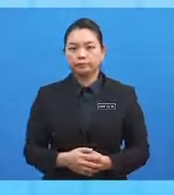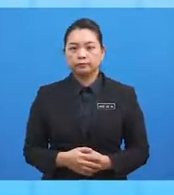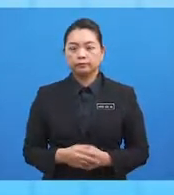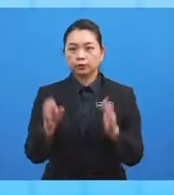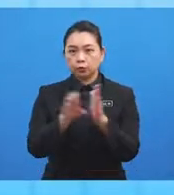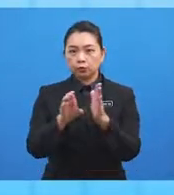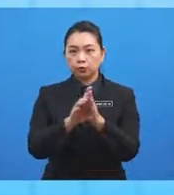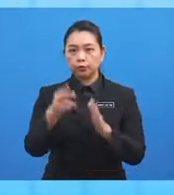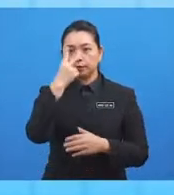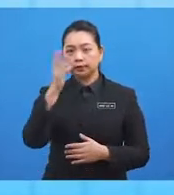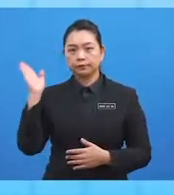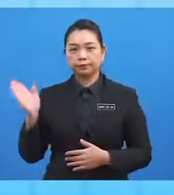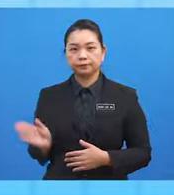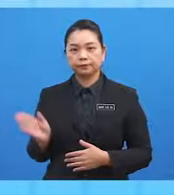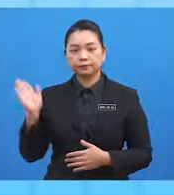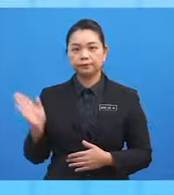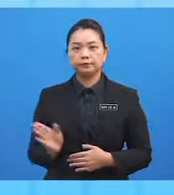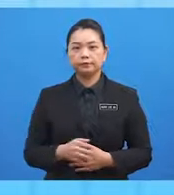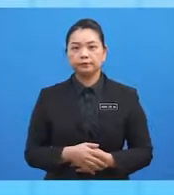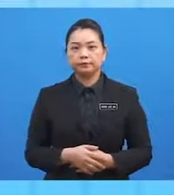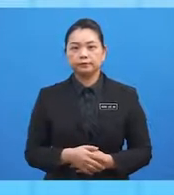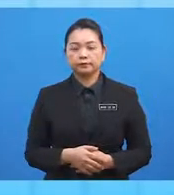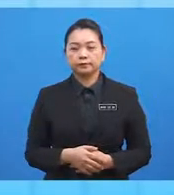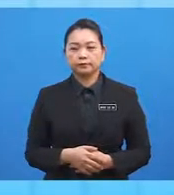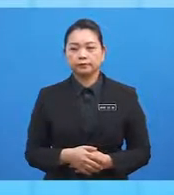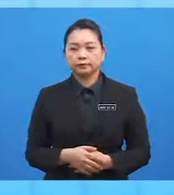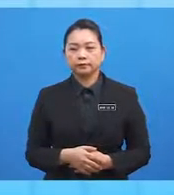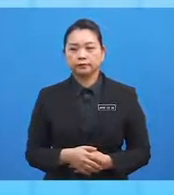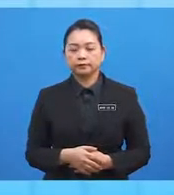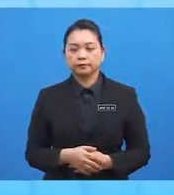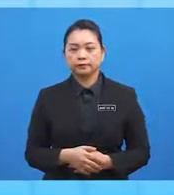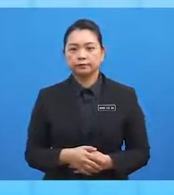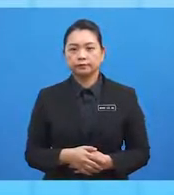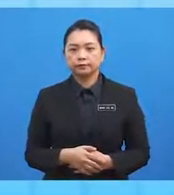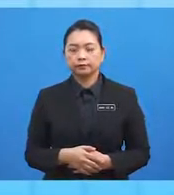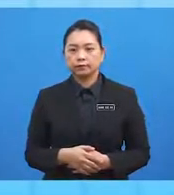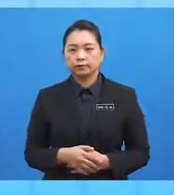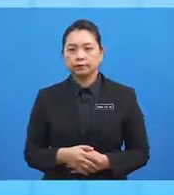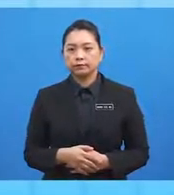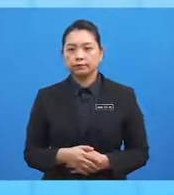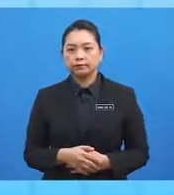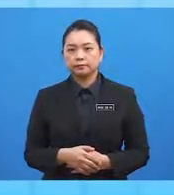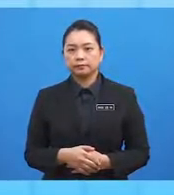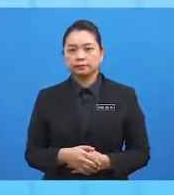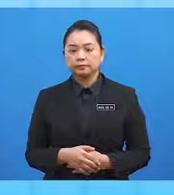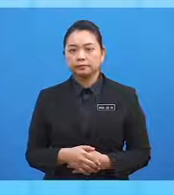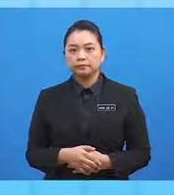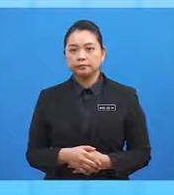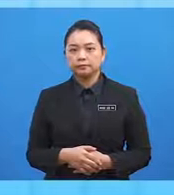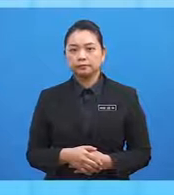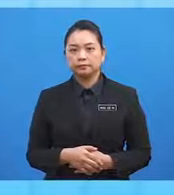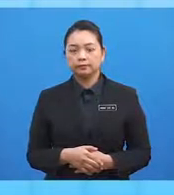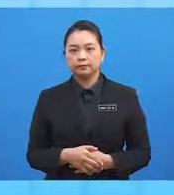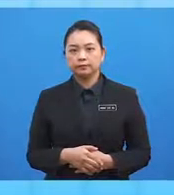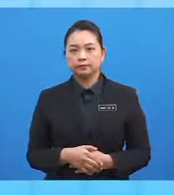Contohnya, diberi longitude J ialah X darjah barat, longitude K ialah Y darjah barat.